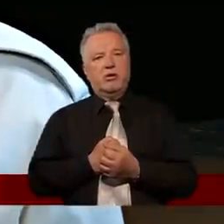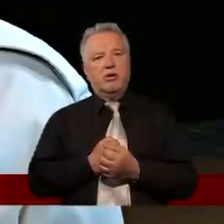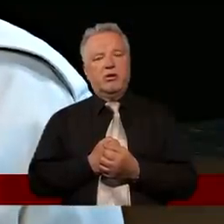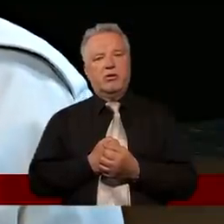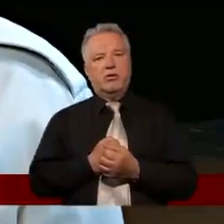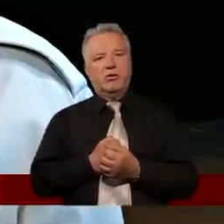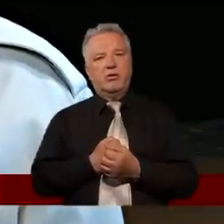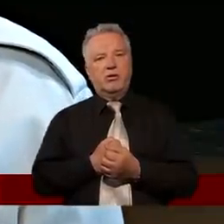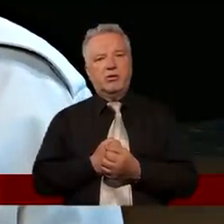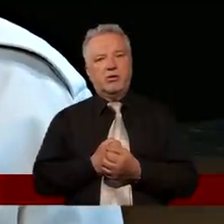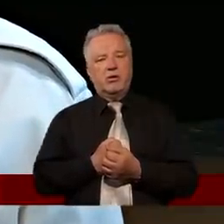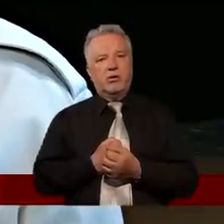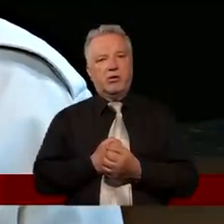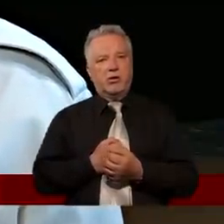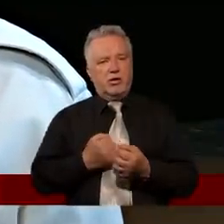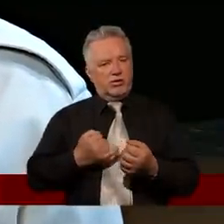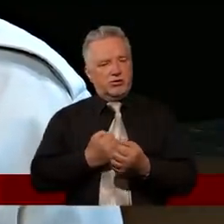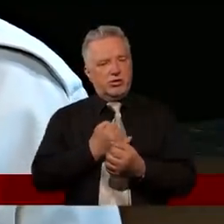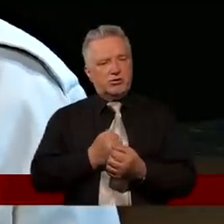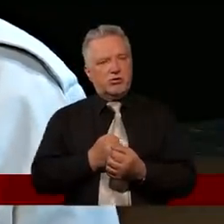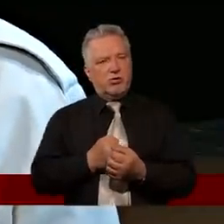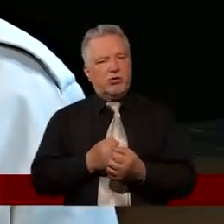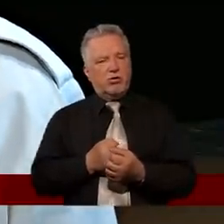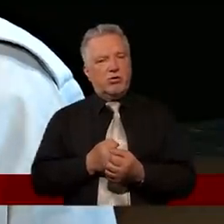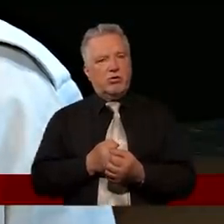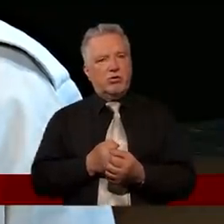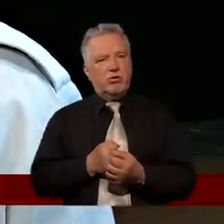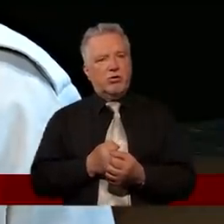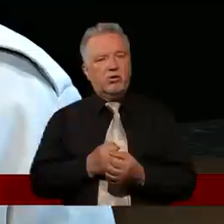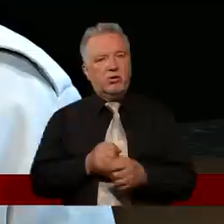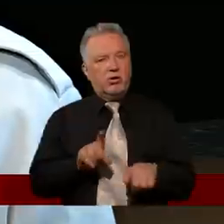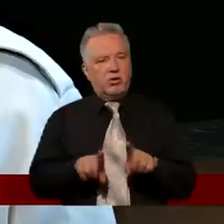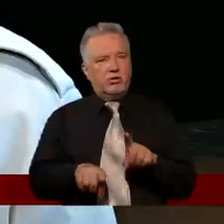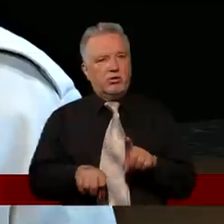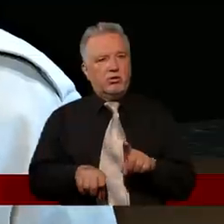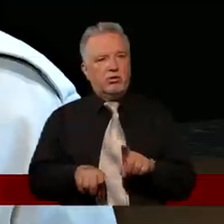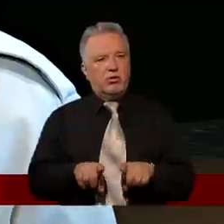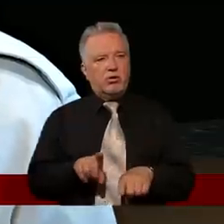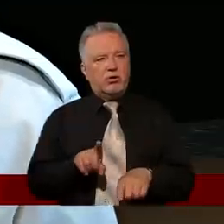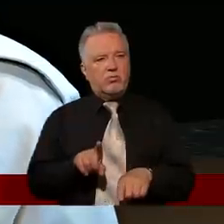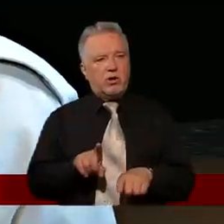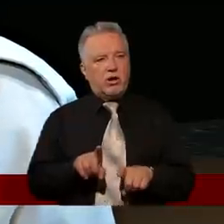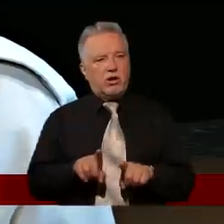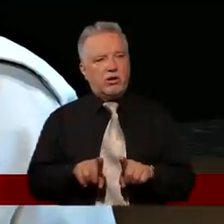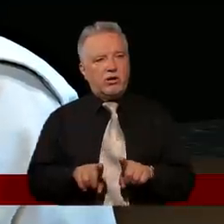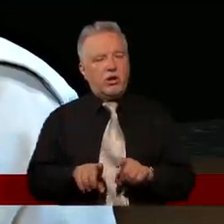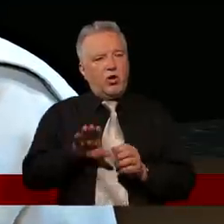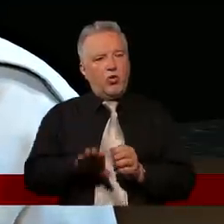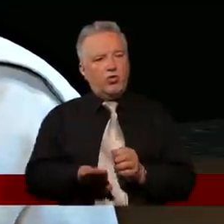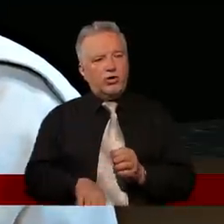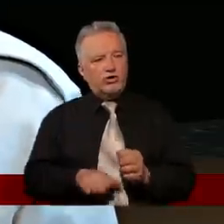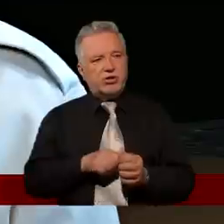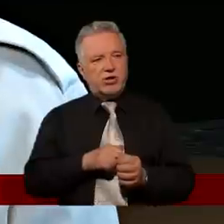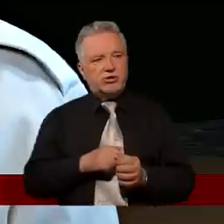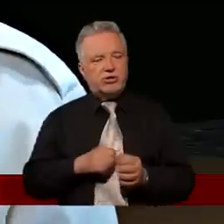uniży się. Ja tak sobie myślałem, dziecko zazwyczaj... No i tu mam taki problem, bo uniża